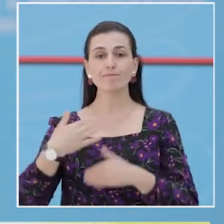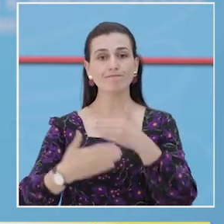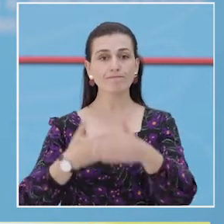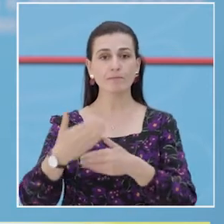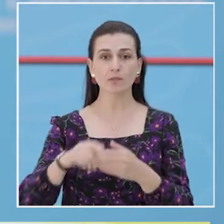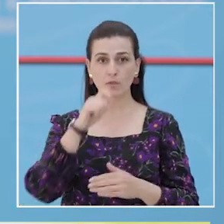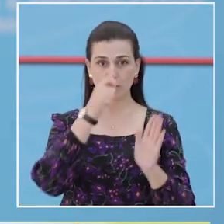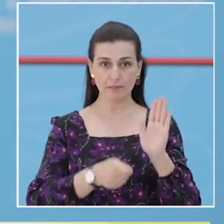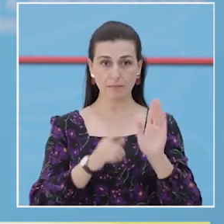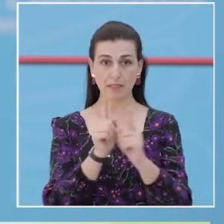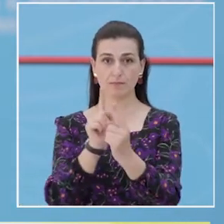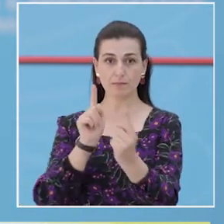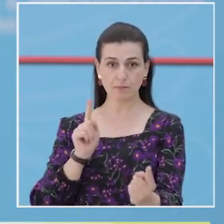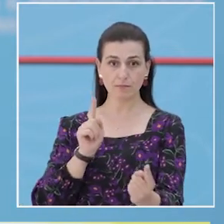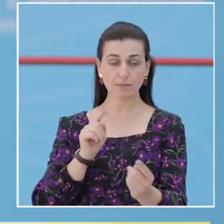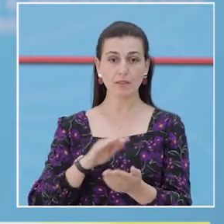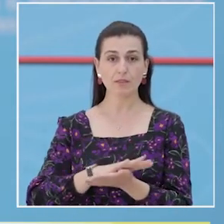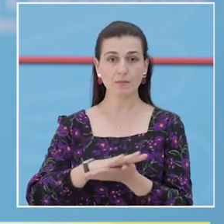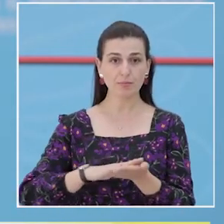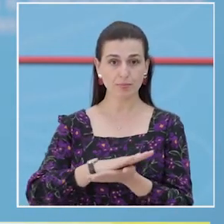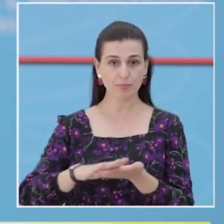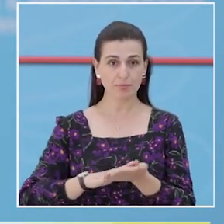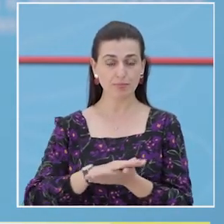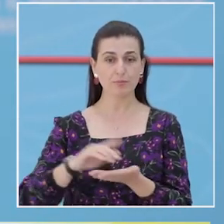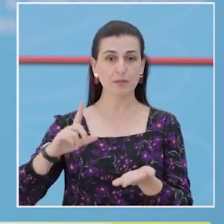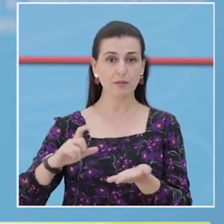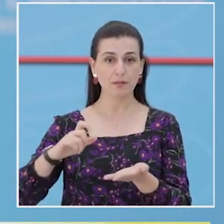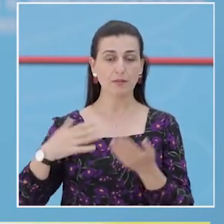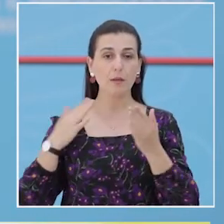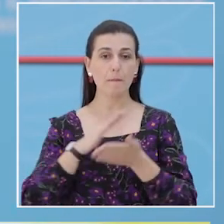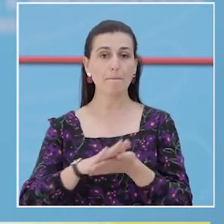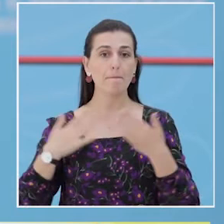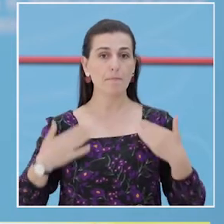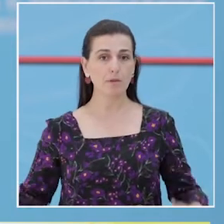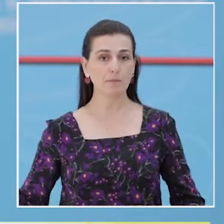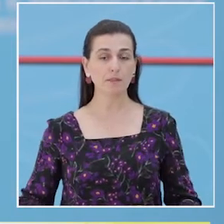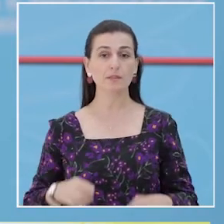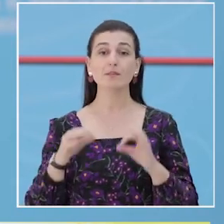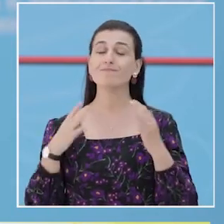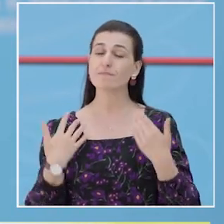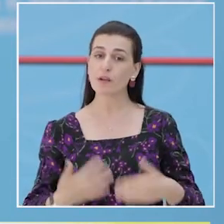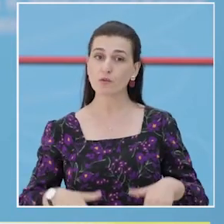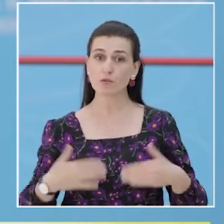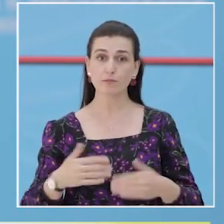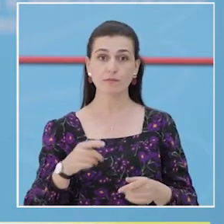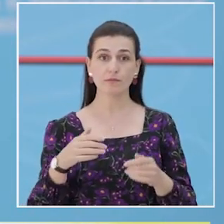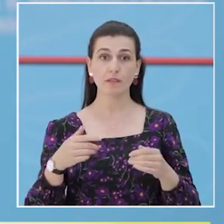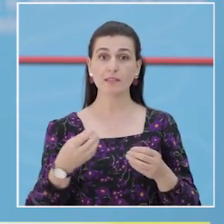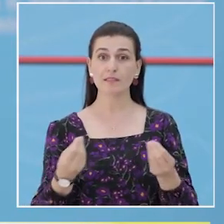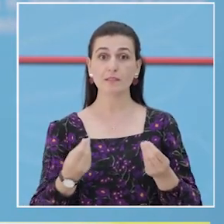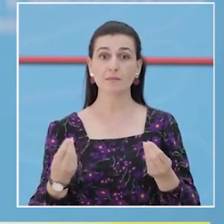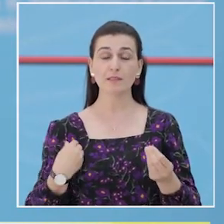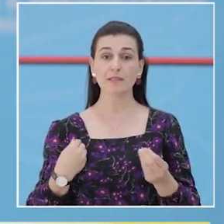shëndetsiz dhe mbrojtës sociale ju bëndë thire të gjithë qytetarve, ju lutëm, distancimin social dhe i gjenat tjetë maksimale.